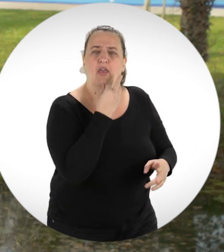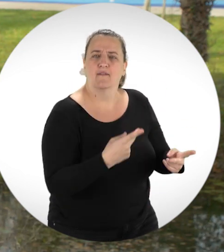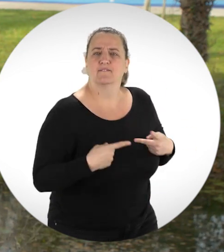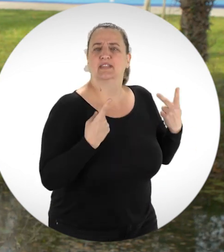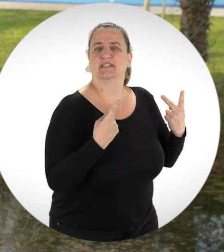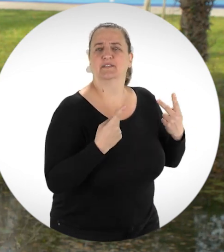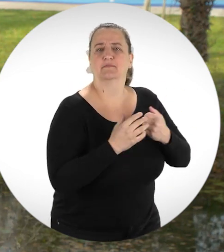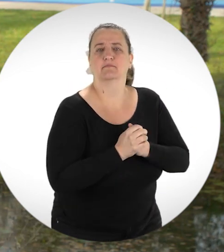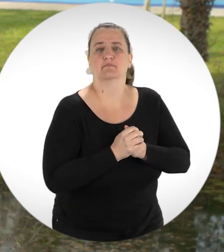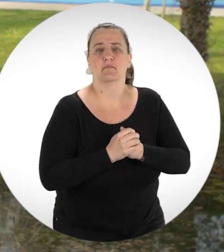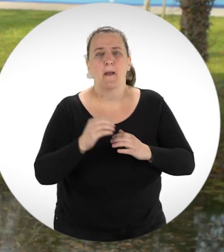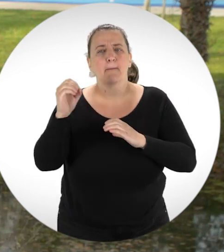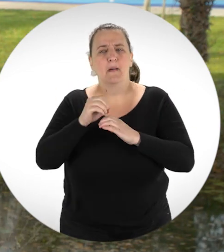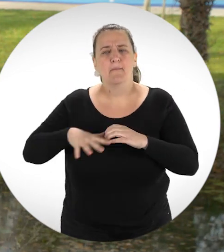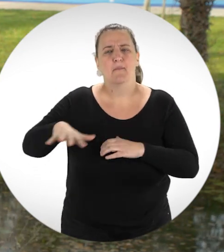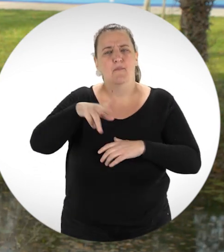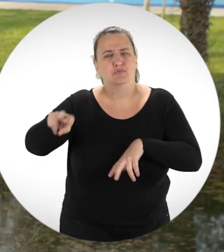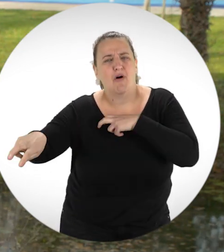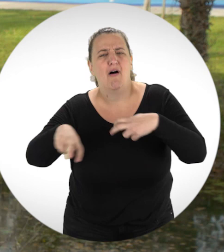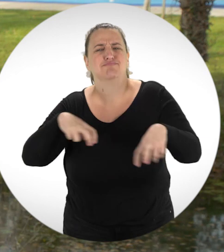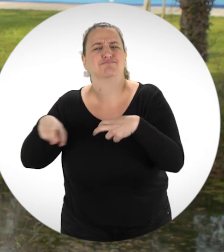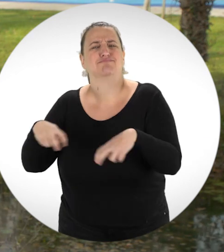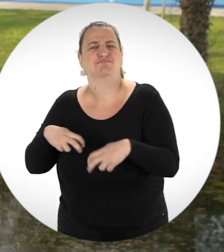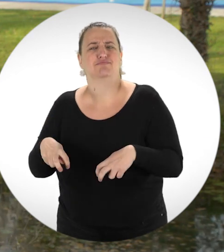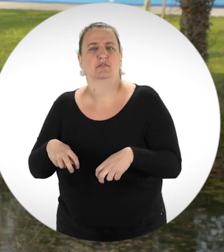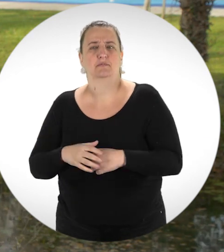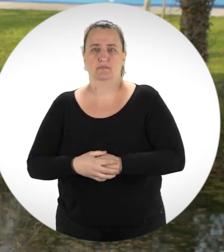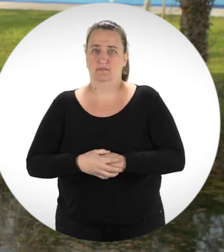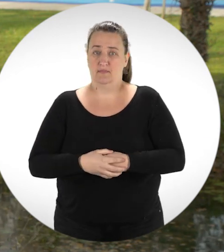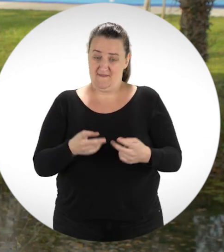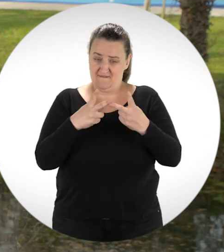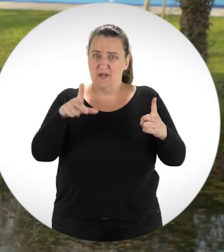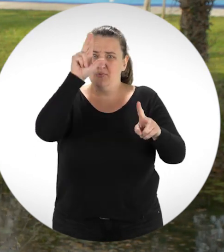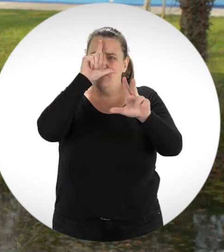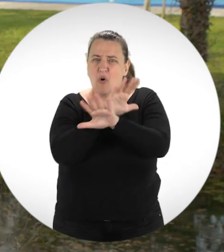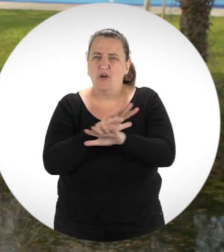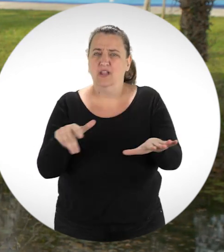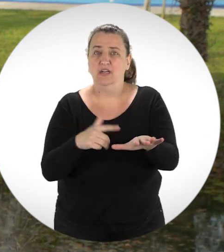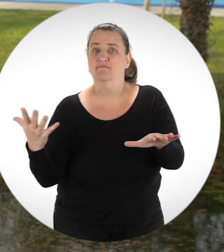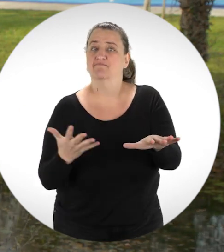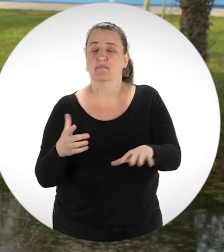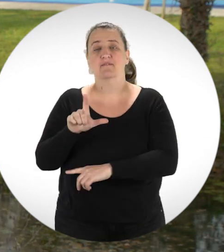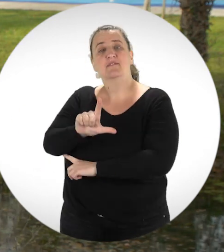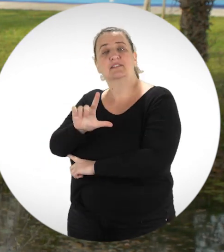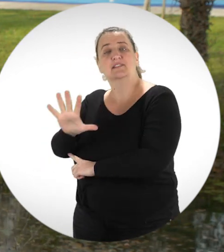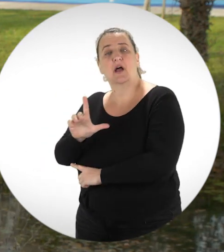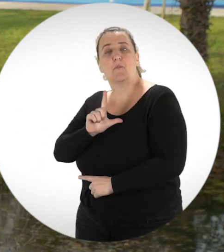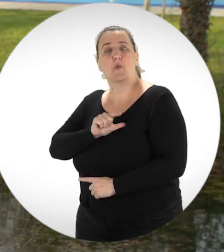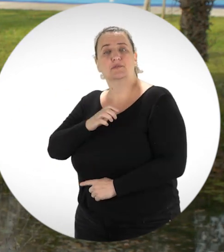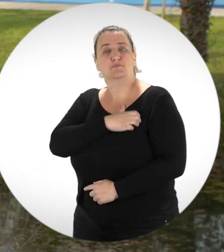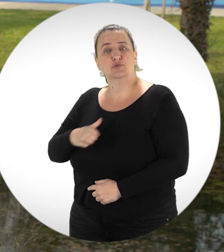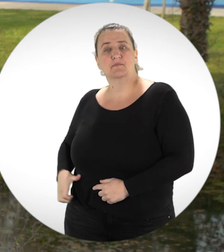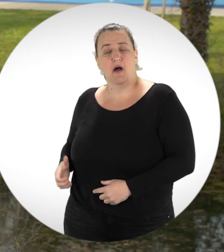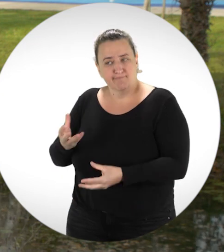faciles à vivre et une métropole plus mobile. Une ville plus tranquille avec l'arrivée de 25 policiers